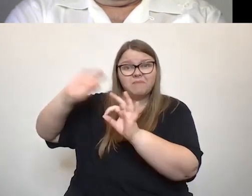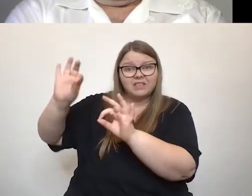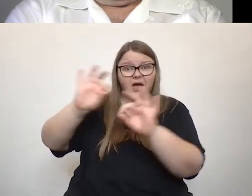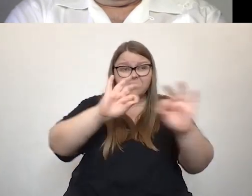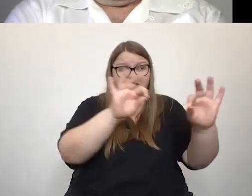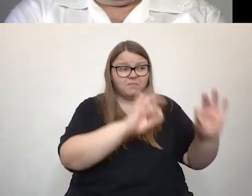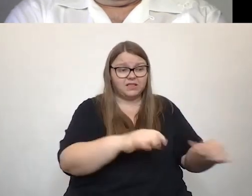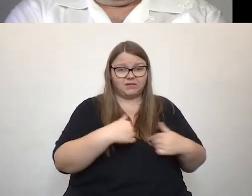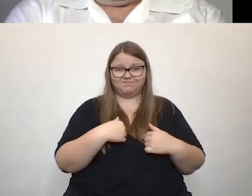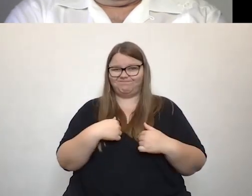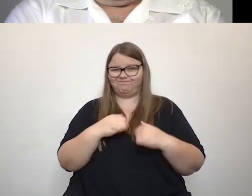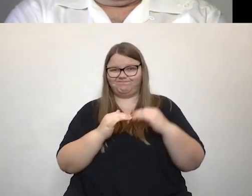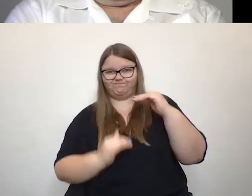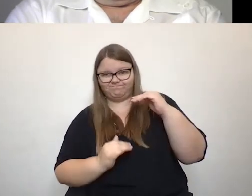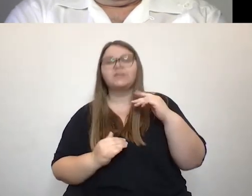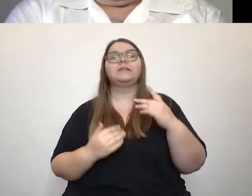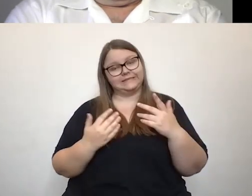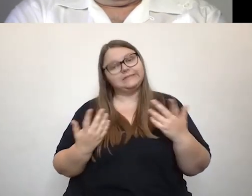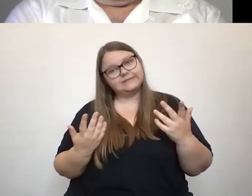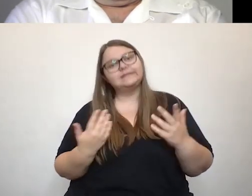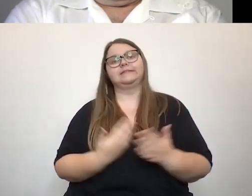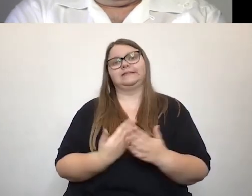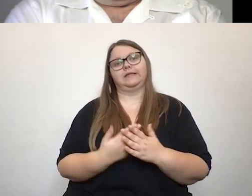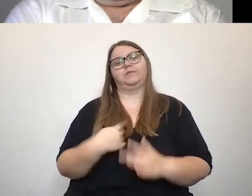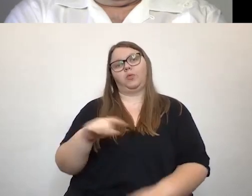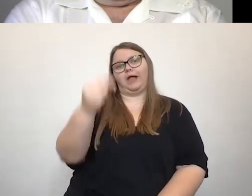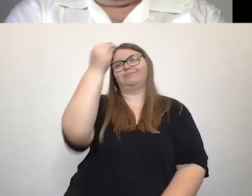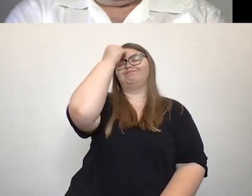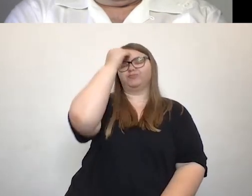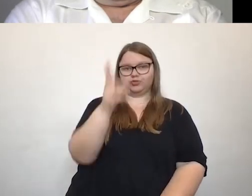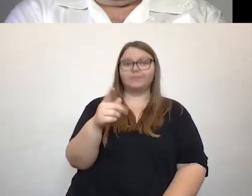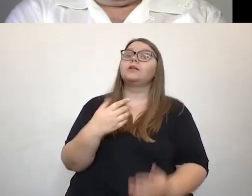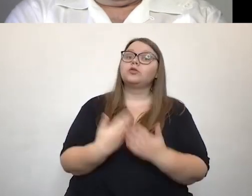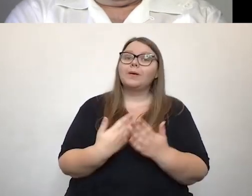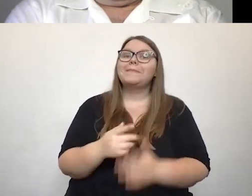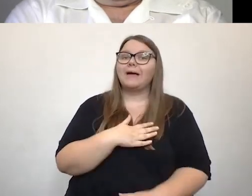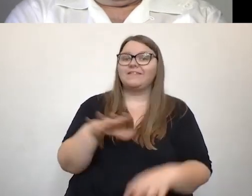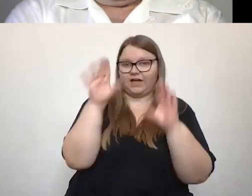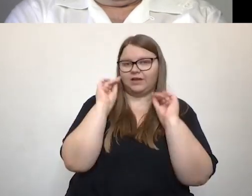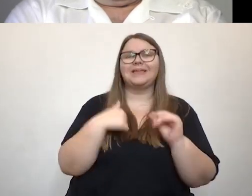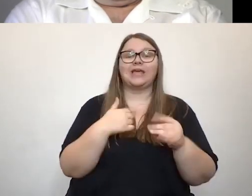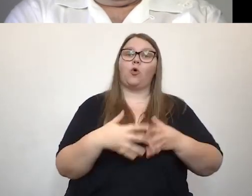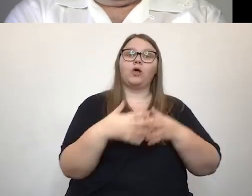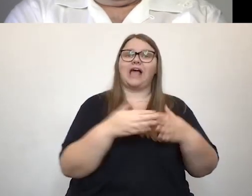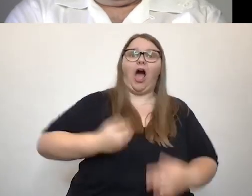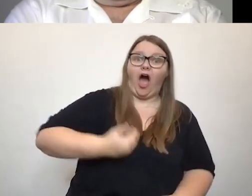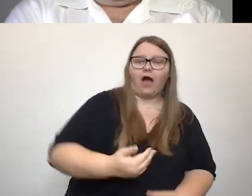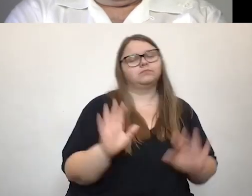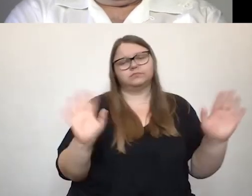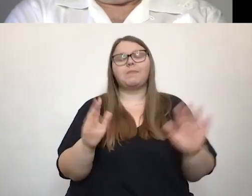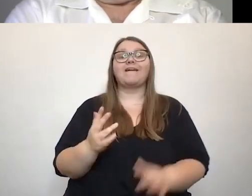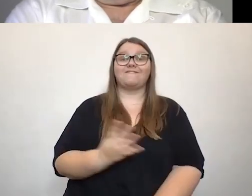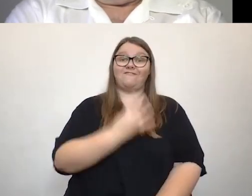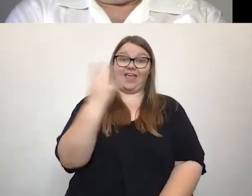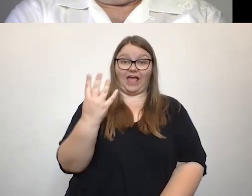andere als am besten und es gibt wirklich deutlich andere Länder und das ist nämlich auch meine Wahrnehmung als ich, ich bin nicht häufig in den USA, aber ich war vor vier Jahren dort